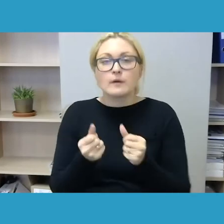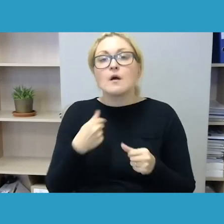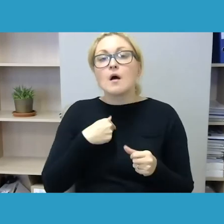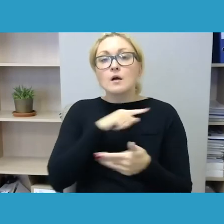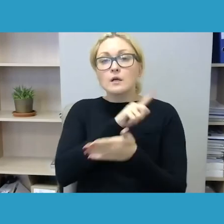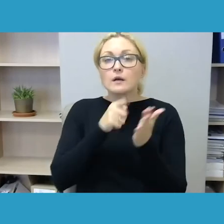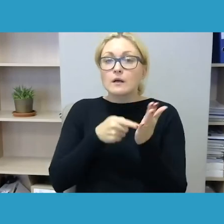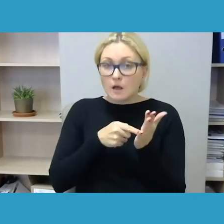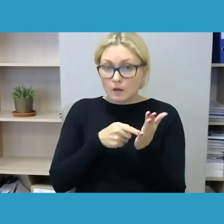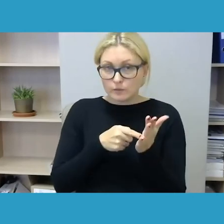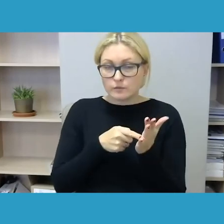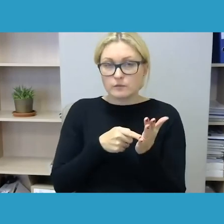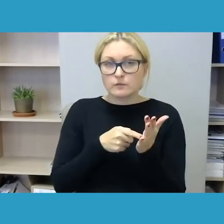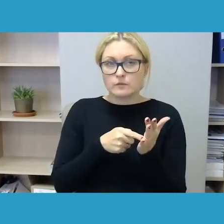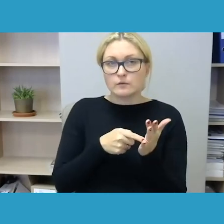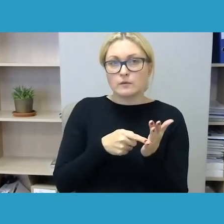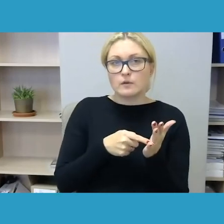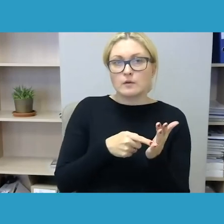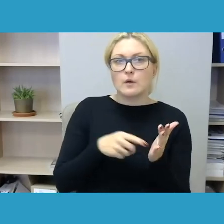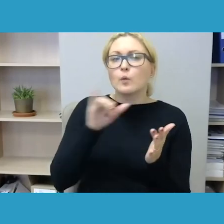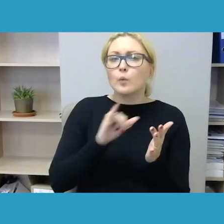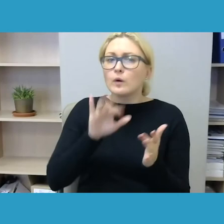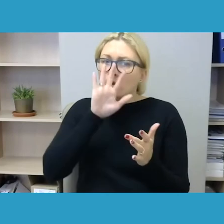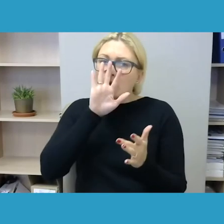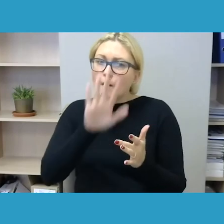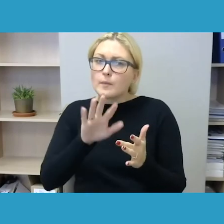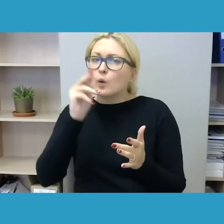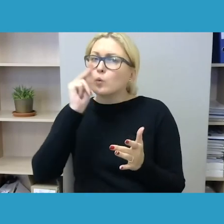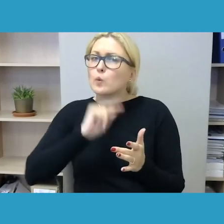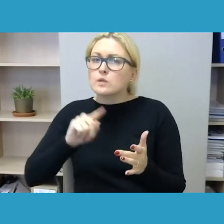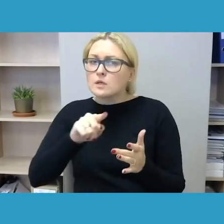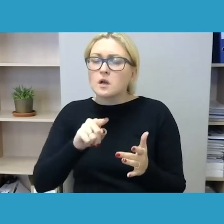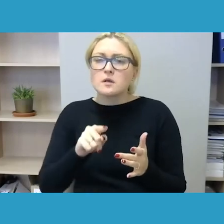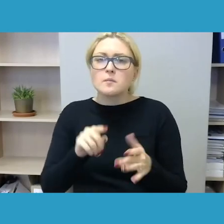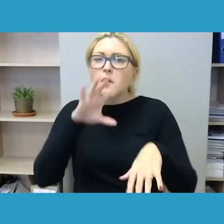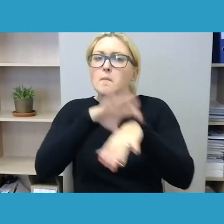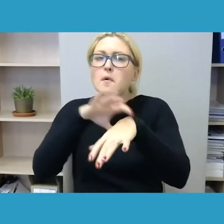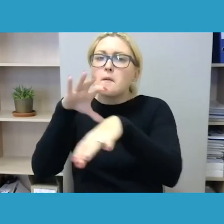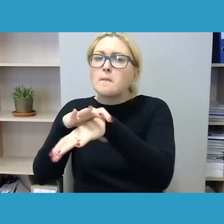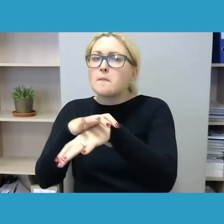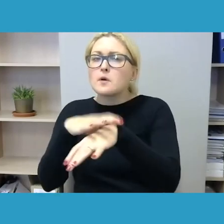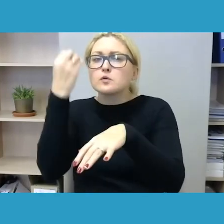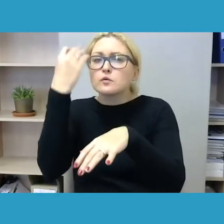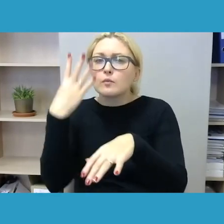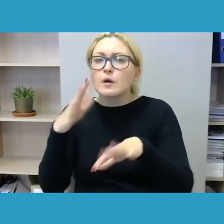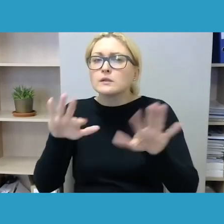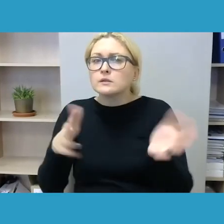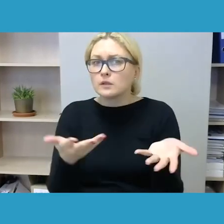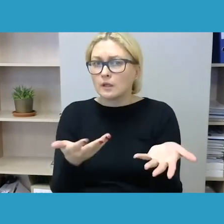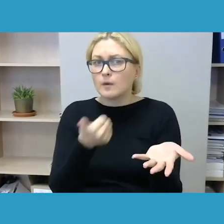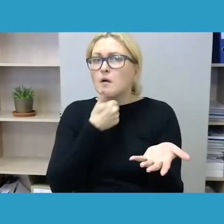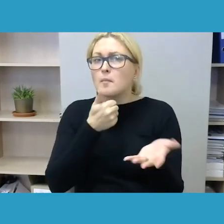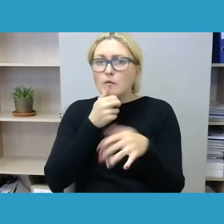tiesų būtų gal, na, tie nepykantos nusikaltimai. Tai pirmą, kaip jūs atpažinti, gal jų visuomenė tikrai, jeigu jau sakom, kad policijos pareigūnai net